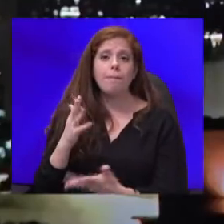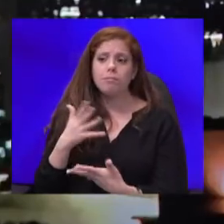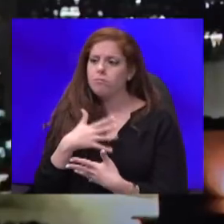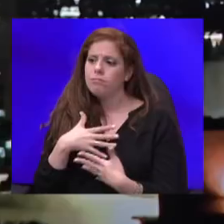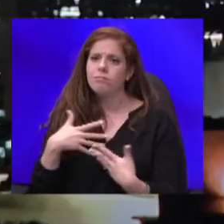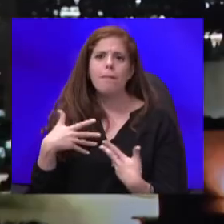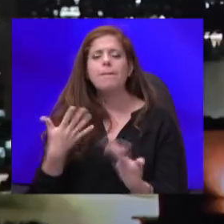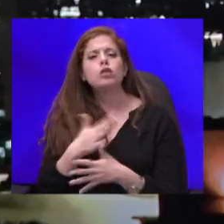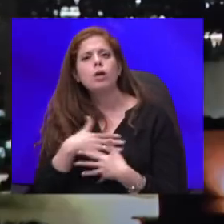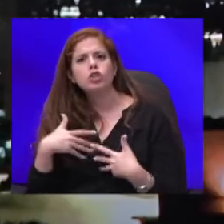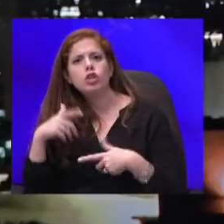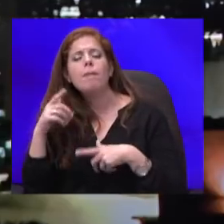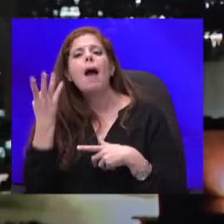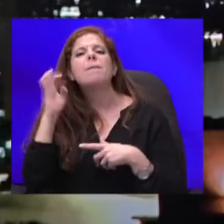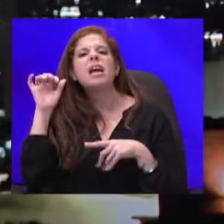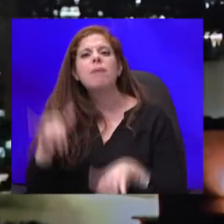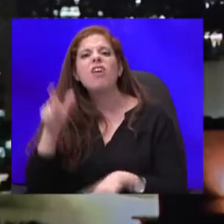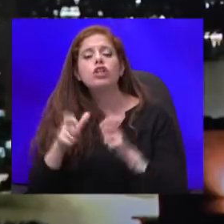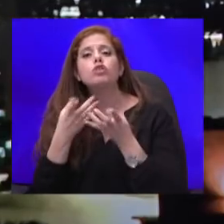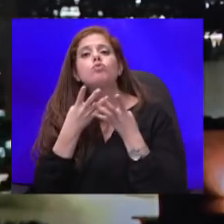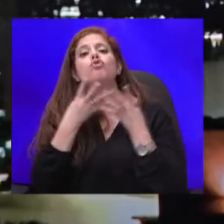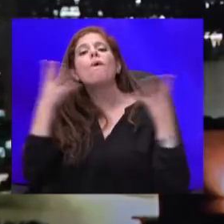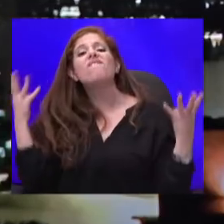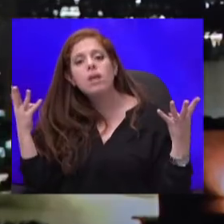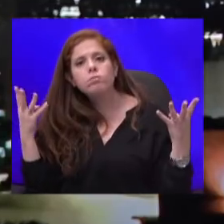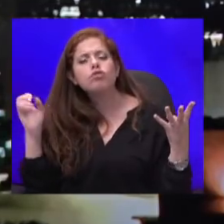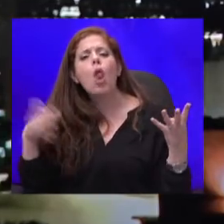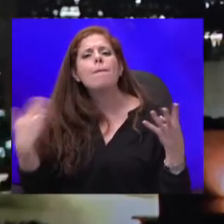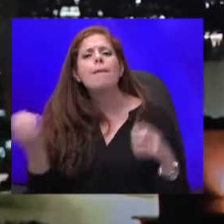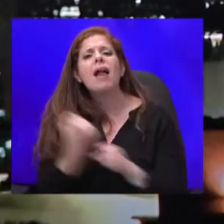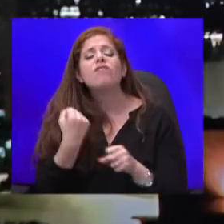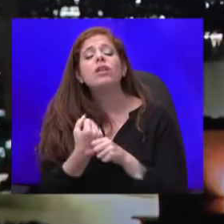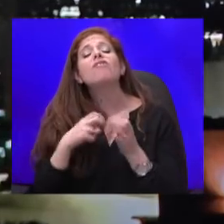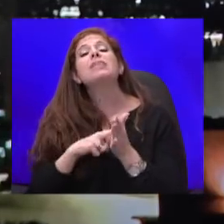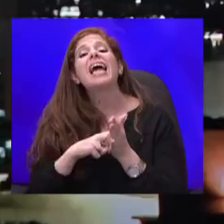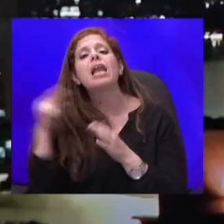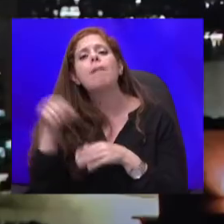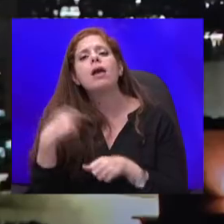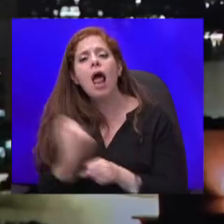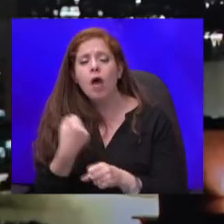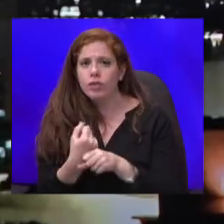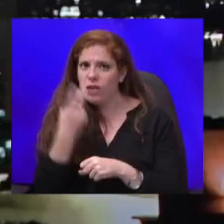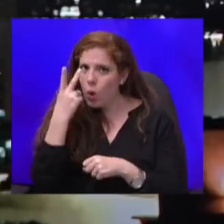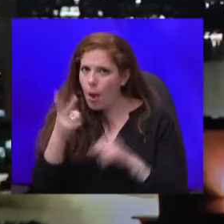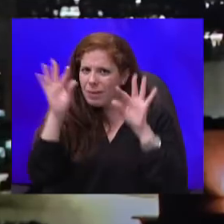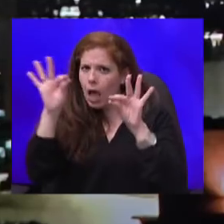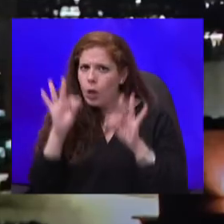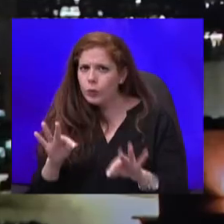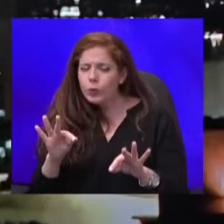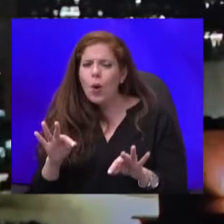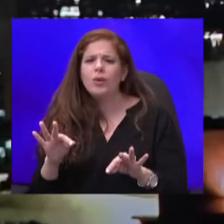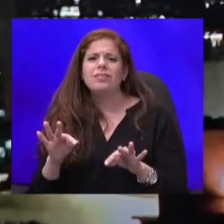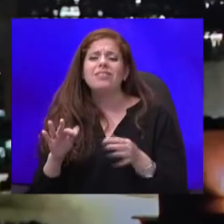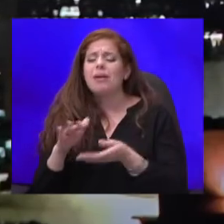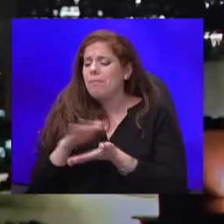שעומדים מאחוריי, ולא באים לעבודה, ומתחילים להגיע לעבודה, ואנחנו רואים את החנויות, עם לאי החורף, שהם לא יכולים למכור,